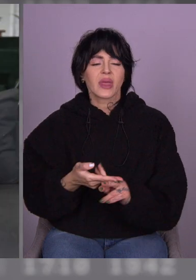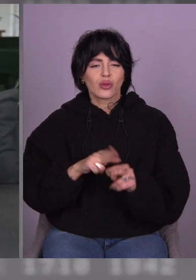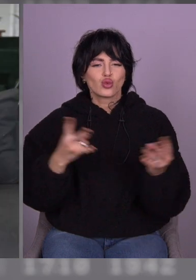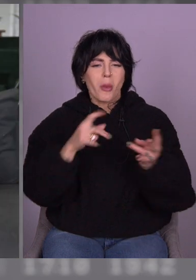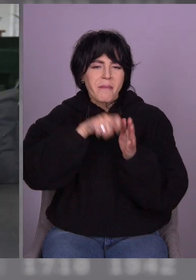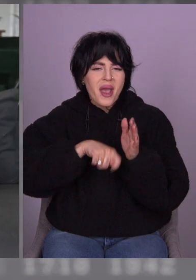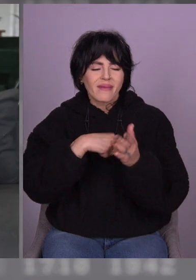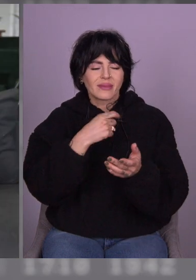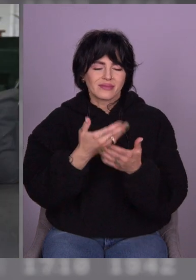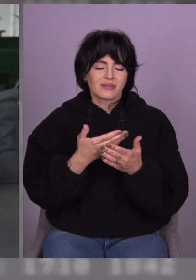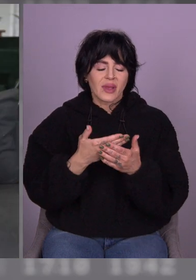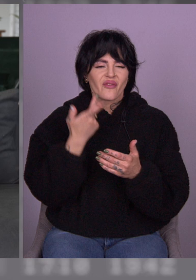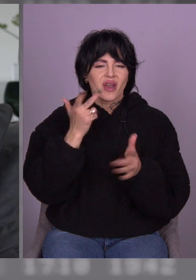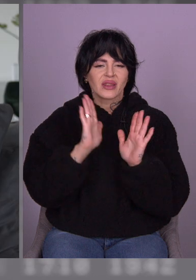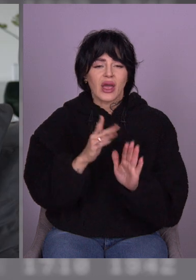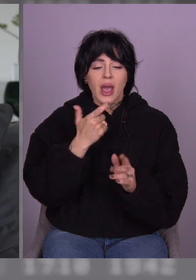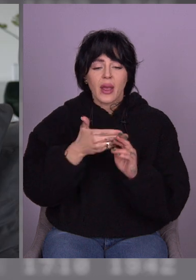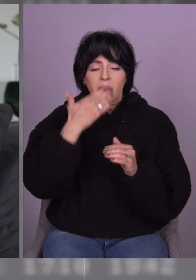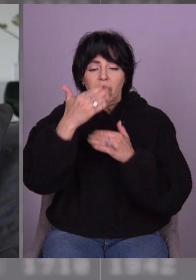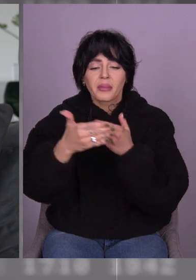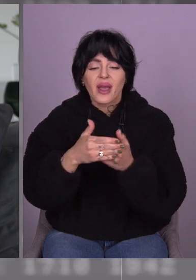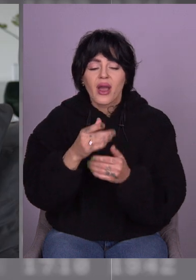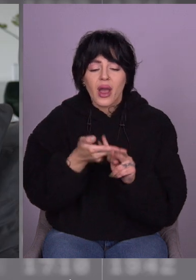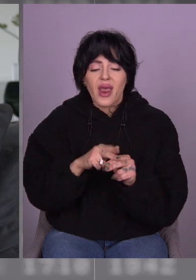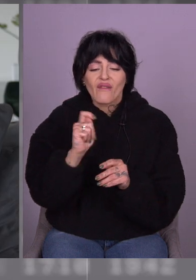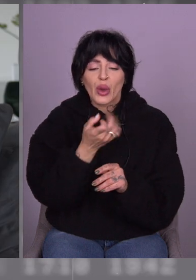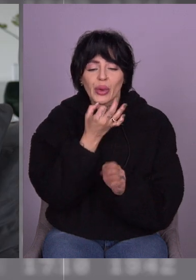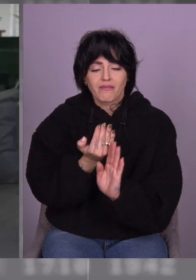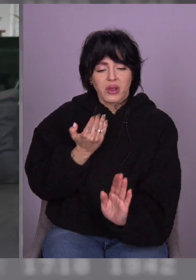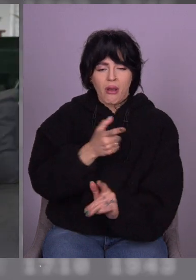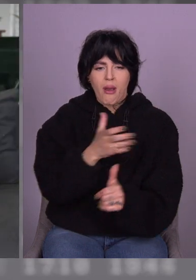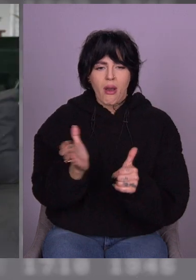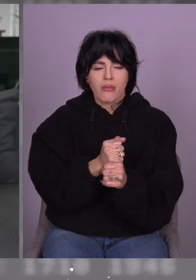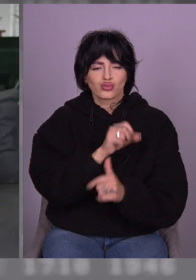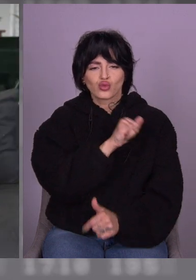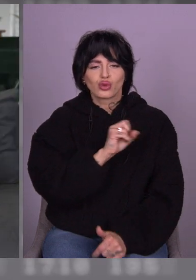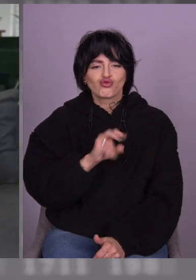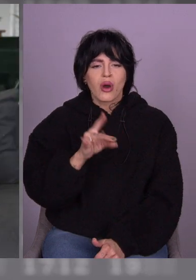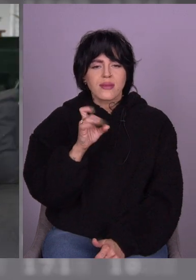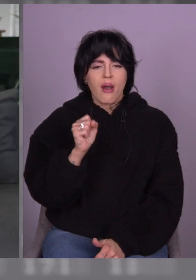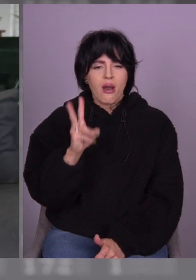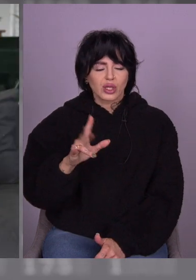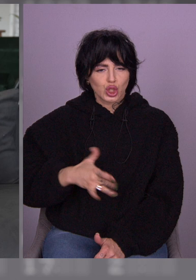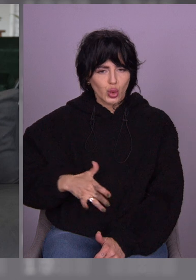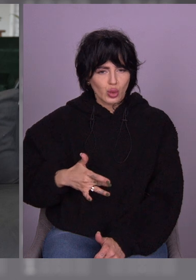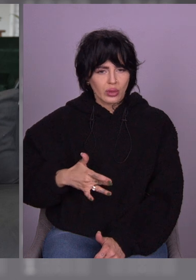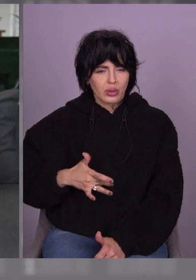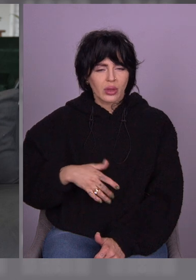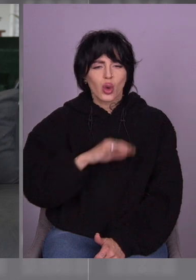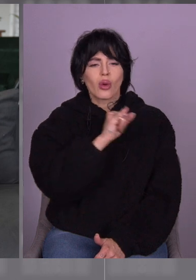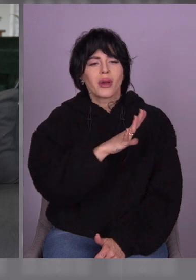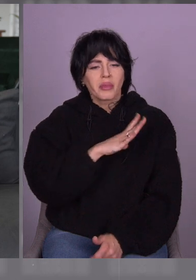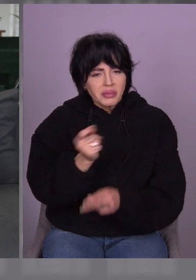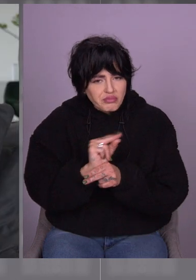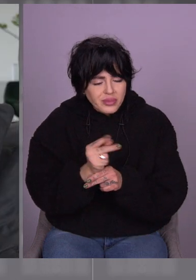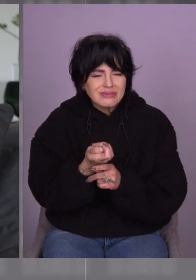на ЧАЕС, і в нього перед війною рак виявили, шлинку. Ну це страшно, тому що в нього була ремісія